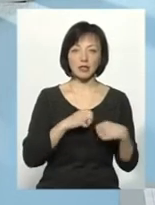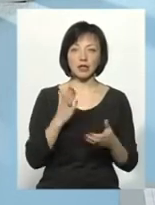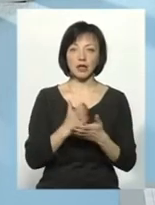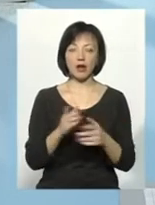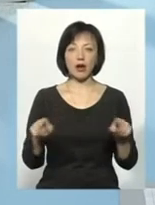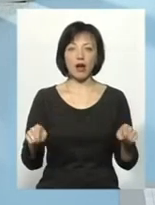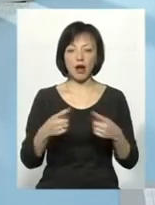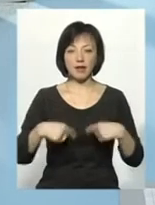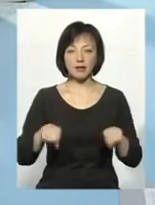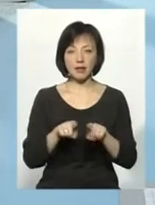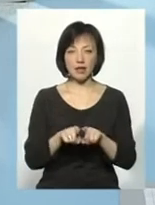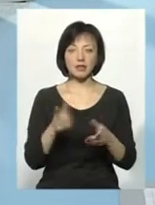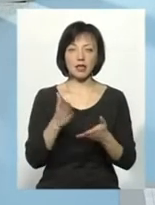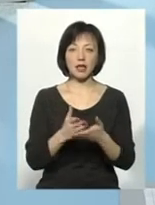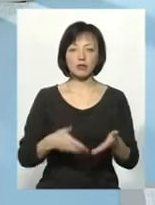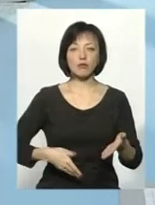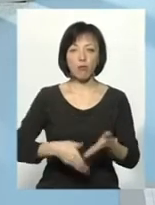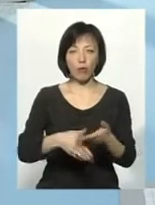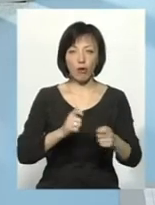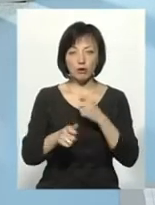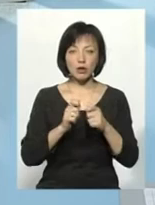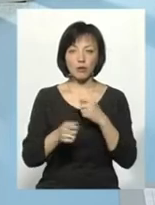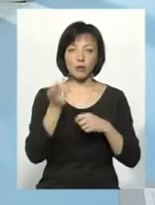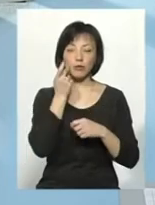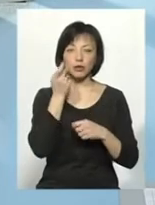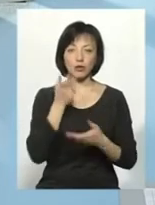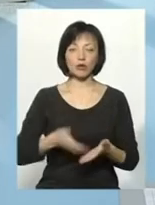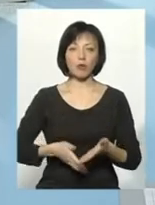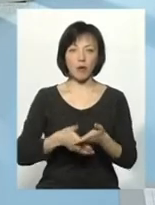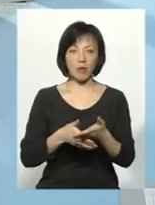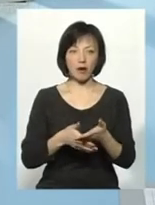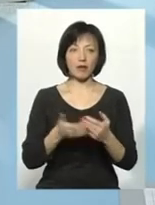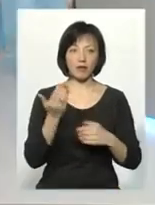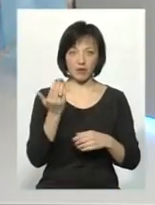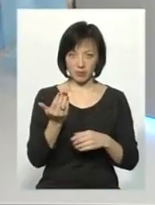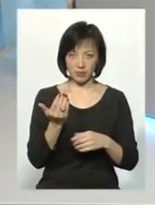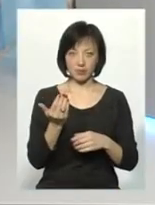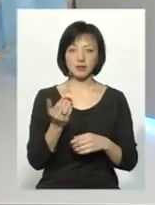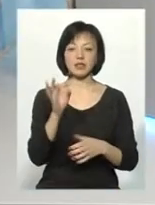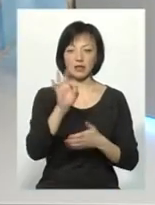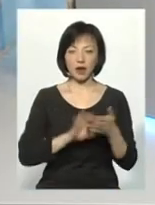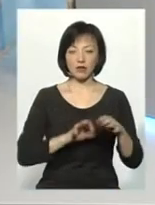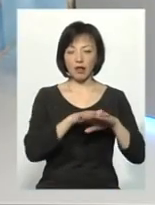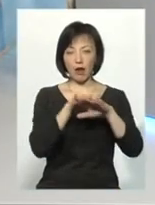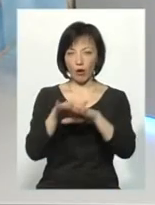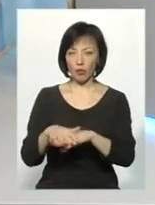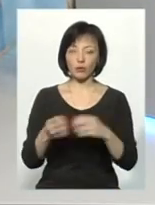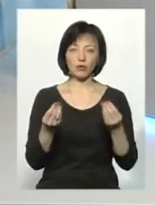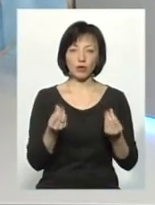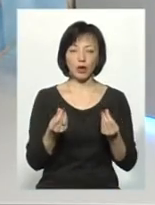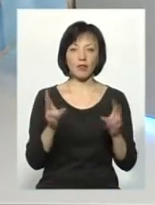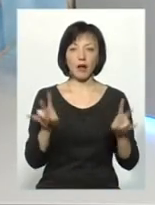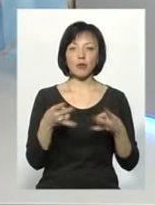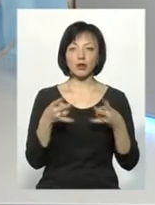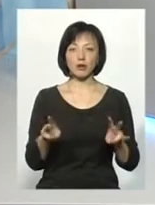організації, які є спонсорами постійними, які допомагають. Вони відразу на рахунок. Вони відразу на рахунок, так. Тобто,